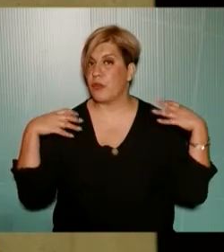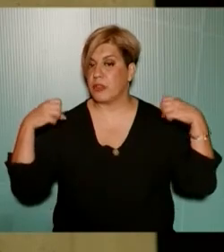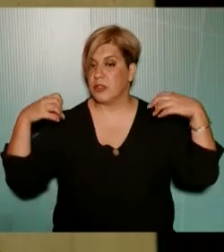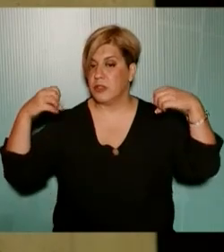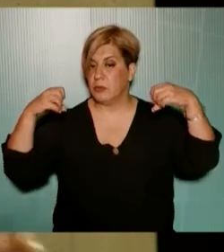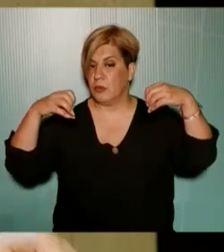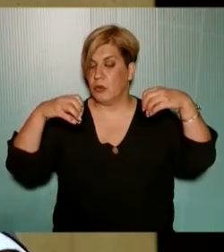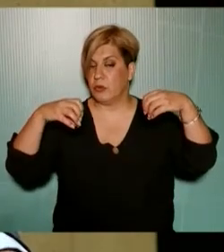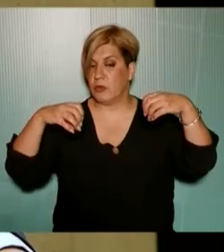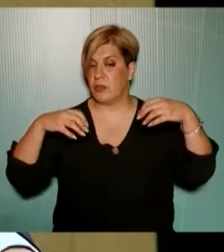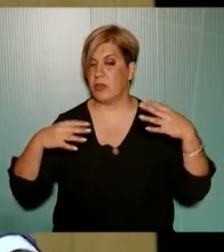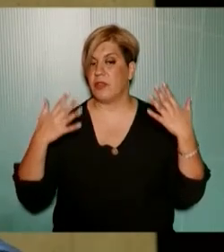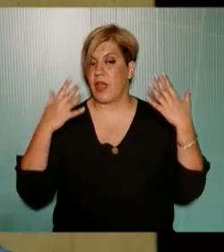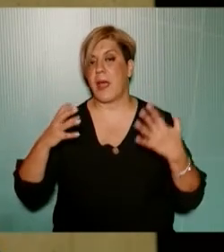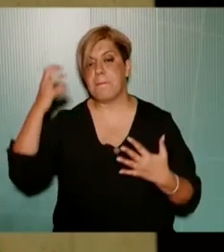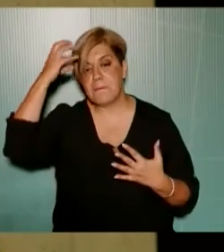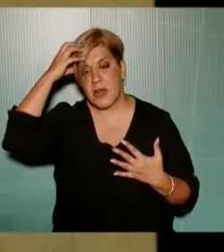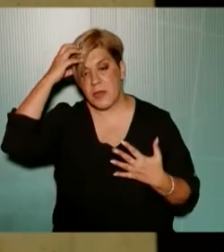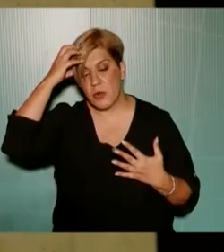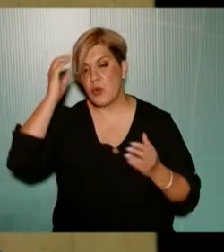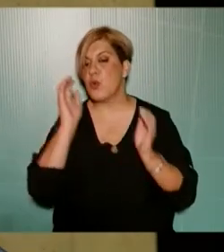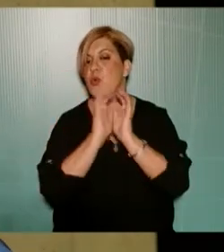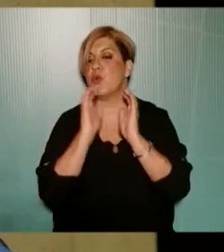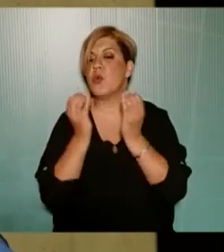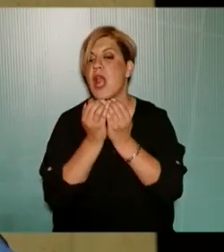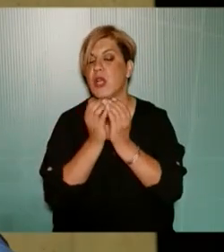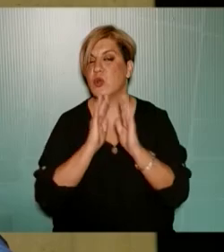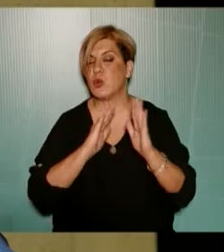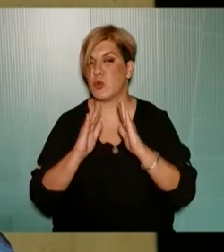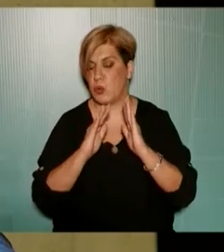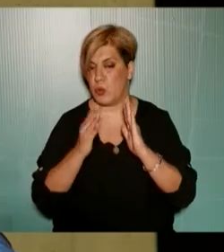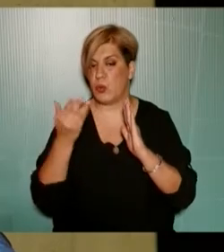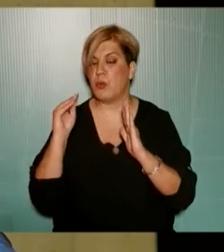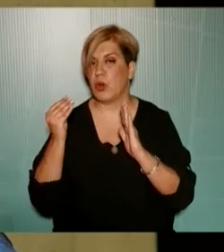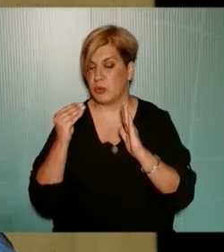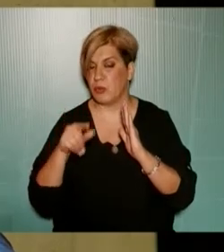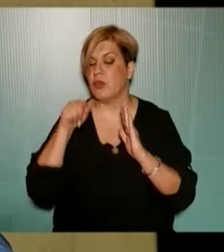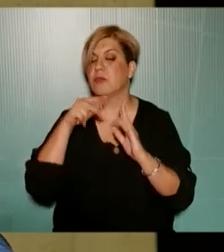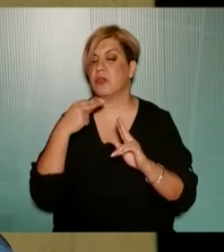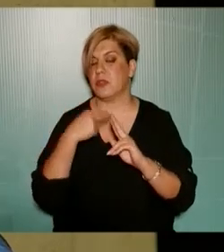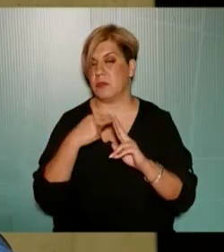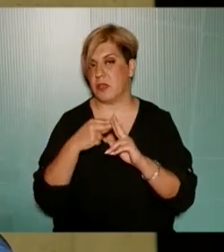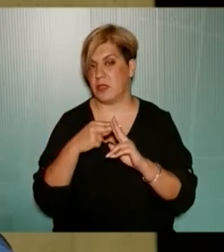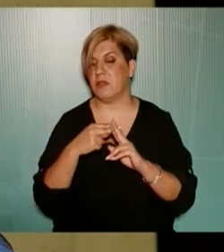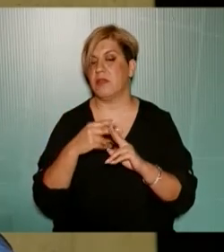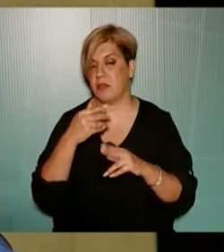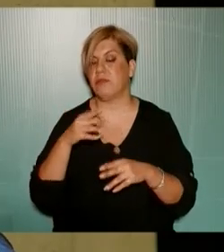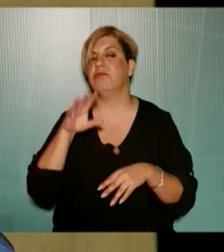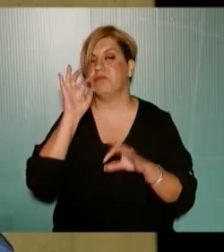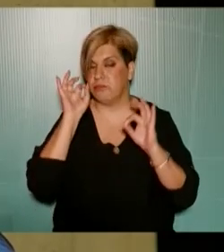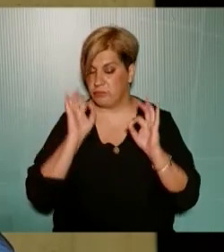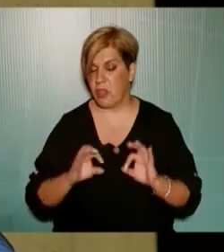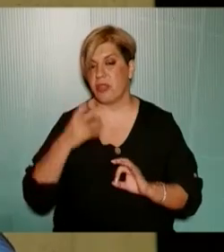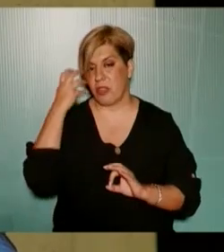των δέκα μνημείων Ουνέσκο που είναι μια πολύ σημαντική κίνηση για την οποία